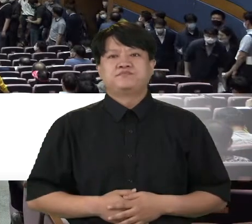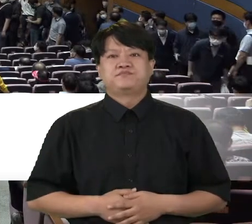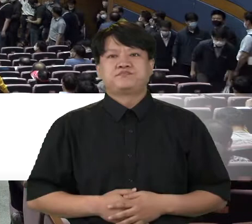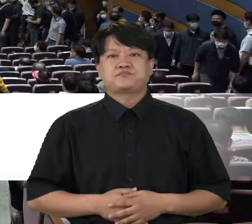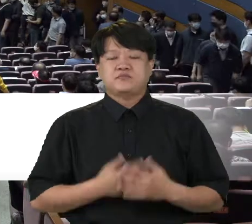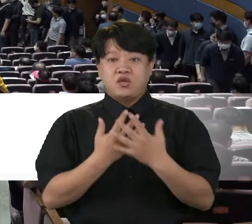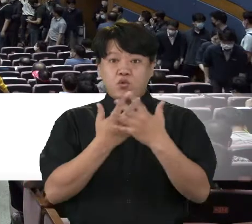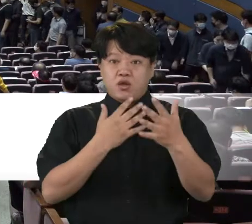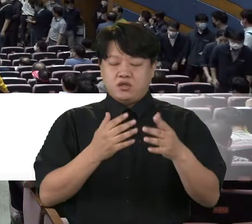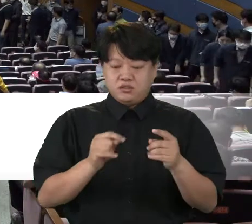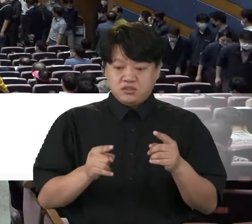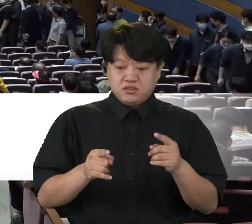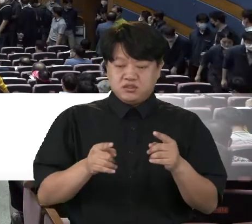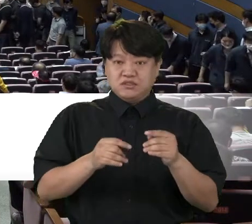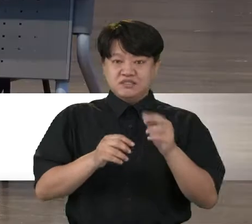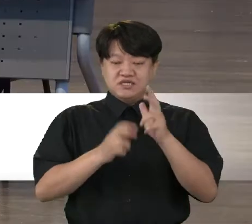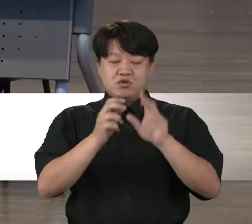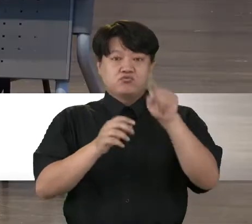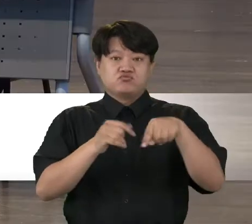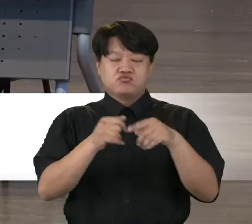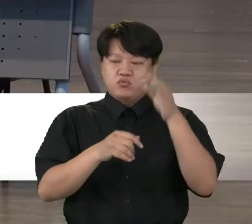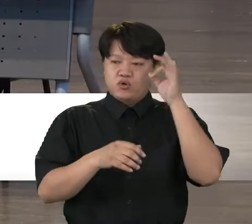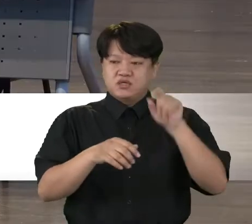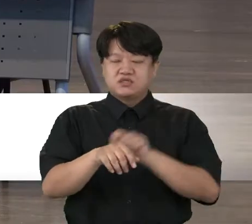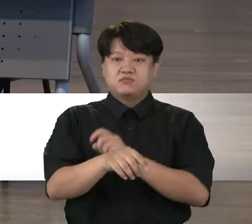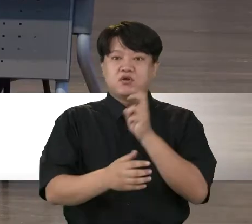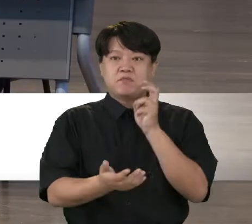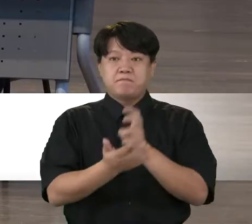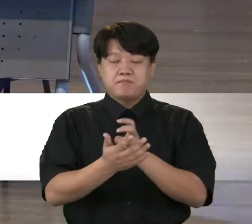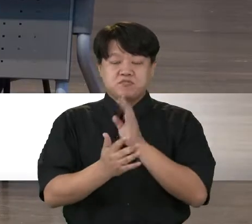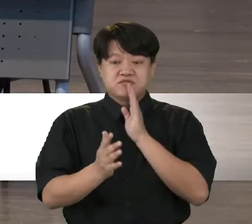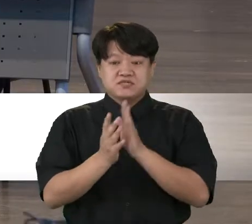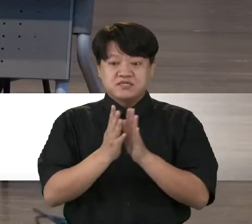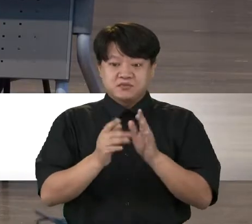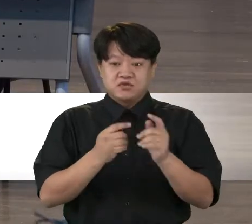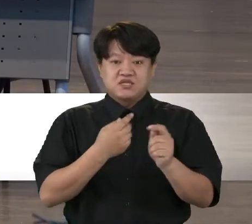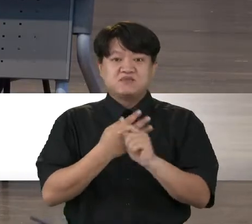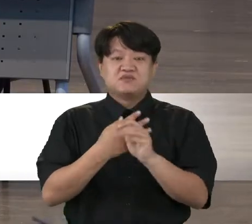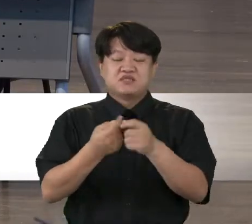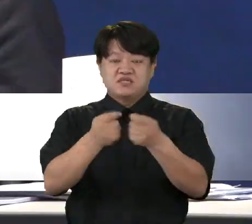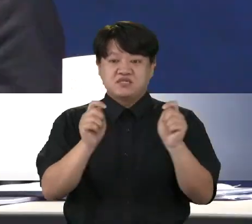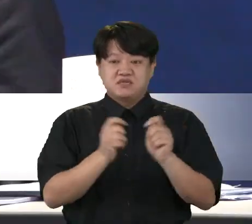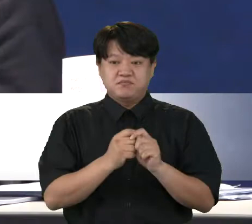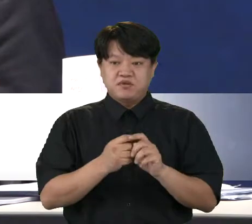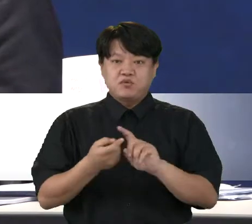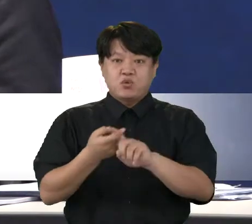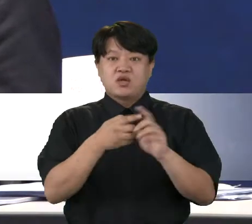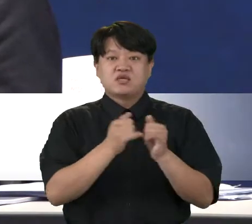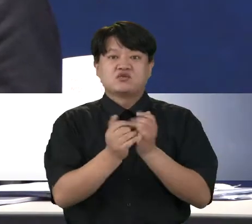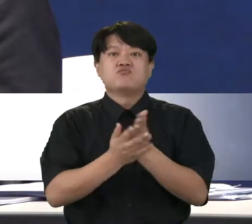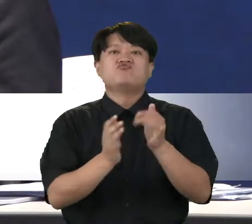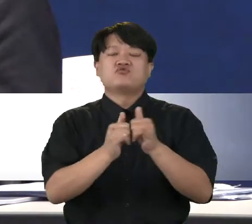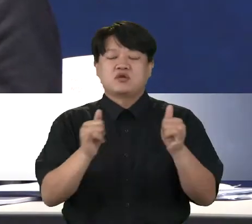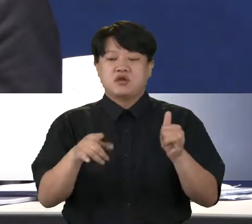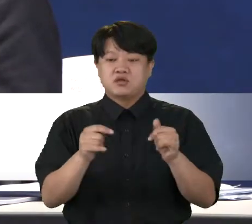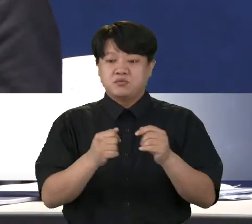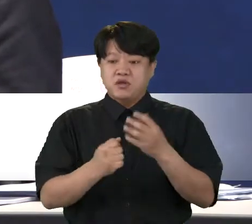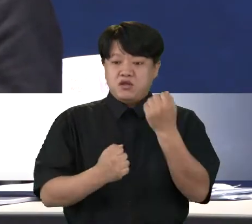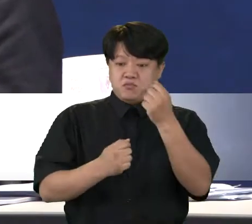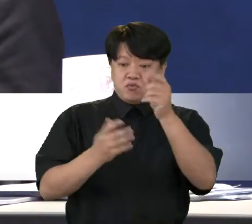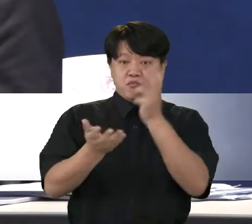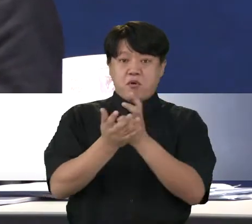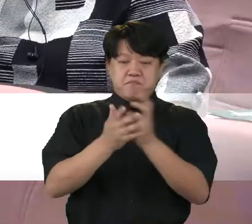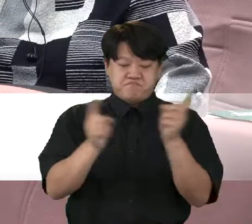공청회에서는 산업통상자원부 포항특별법 시행령 제정 TF 관계자와 전문가가 직접 개정안 전반에 대해